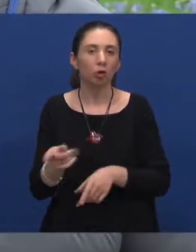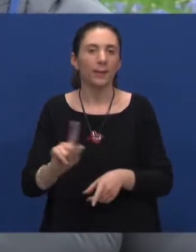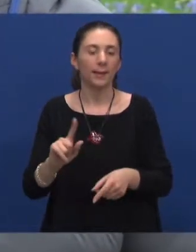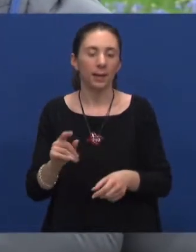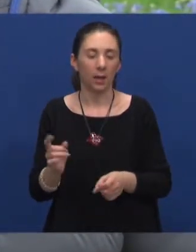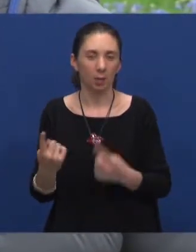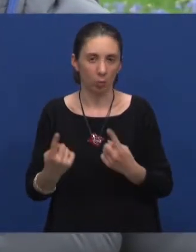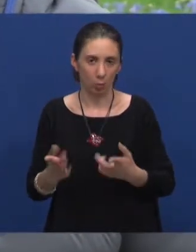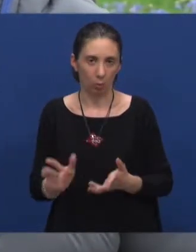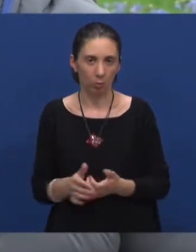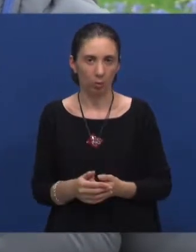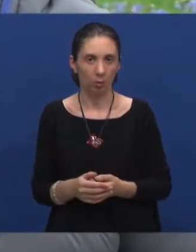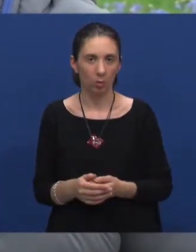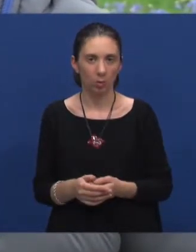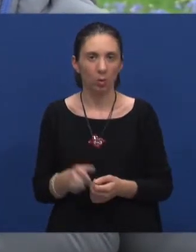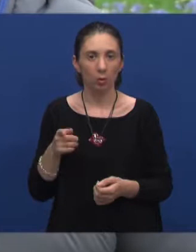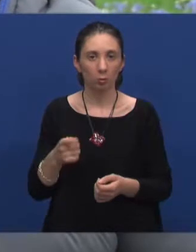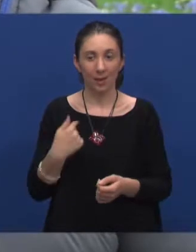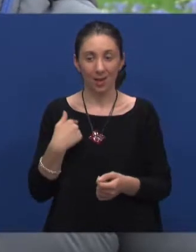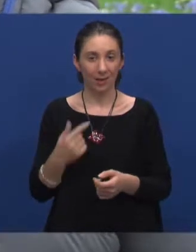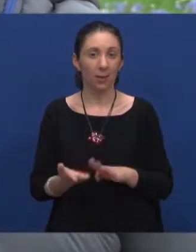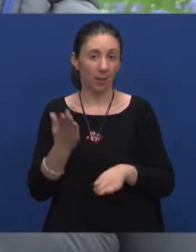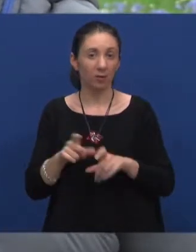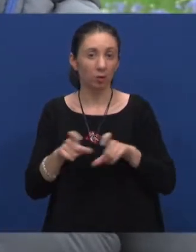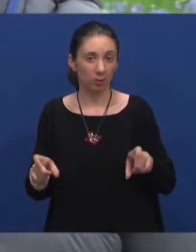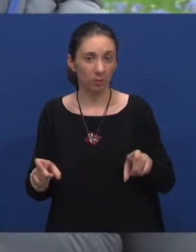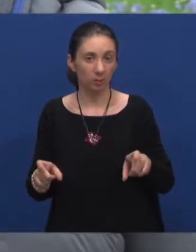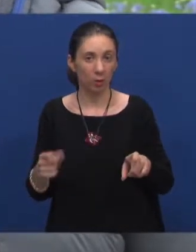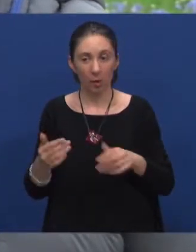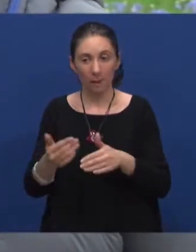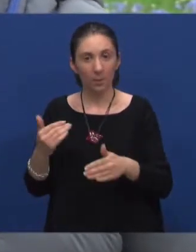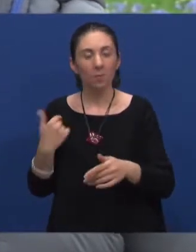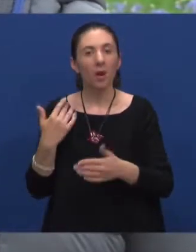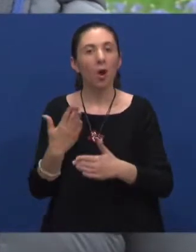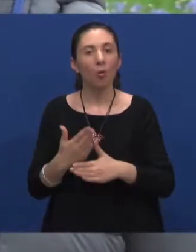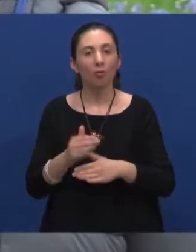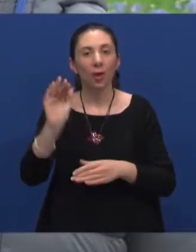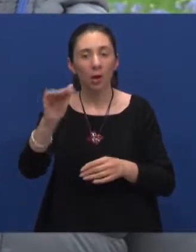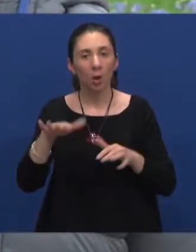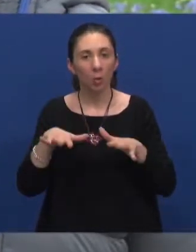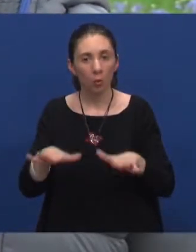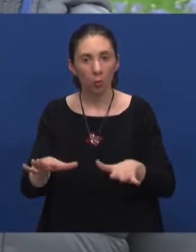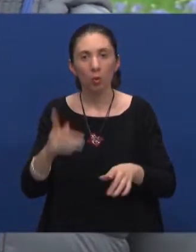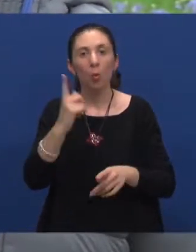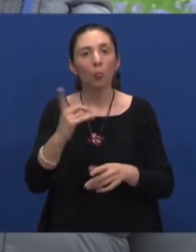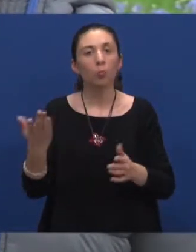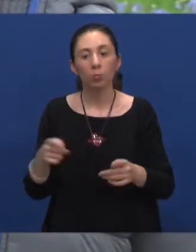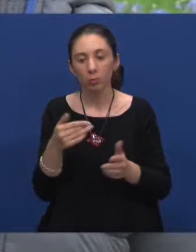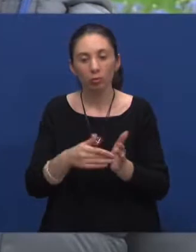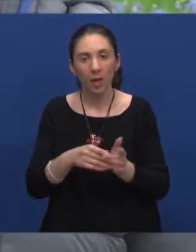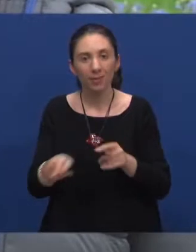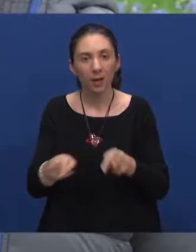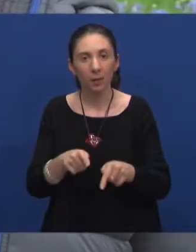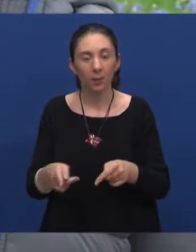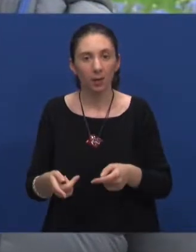desilo. Ali tu sam zapravo najveći krivac ja, jer prethodno uvijek ljudima dam upute, što u